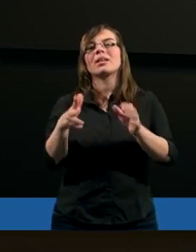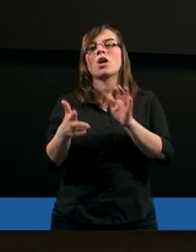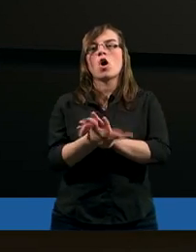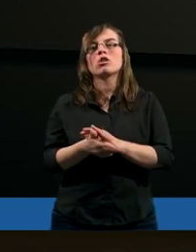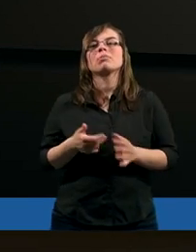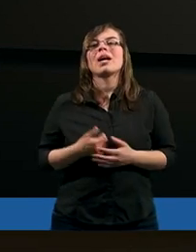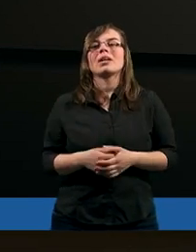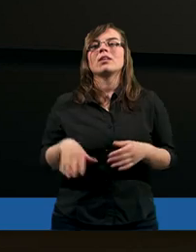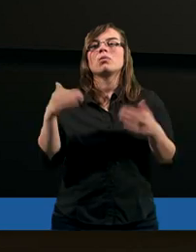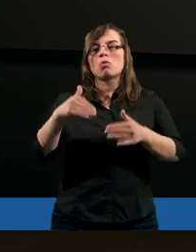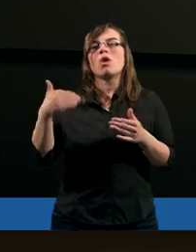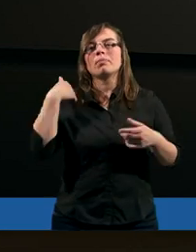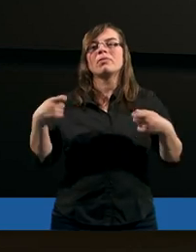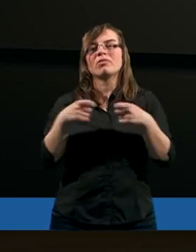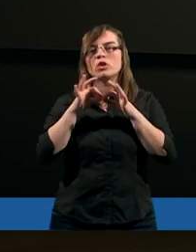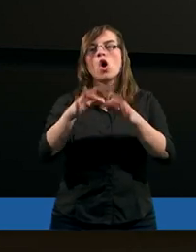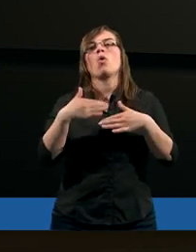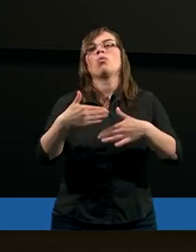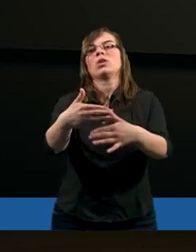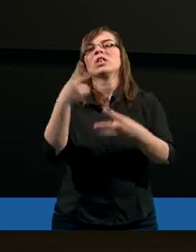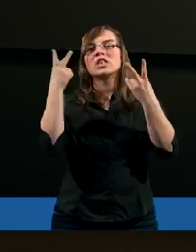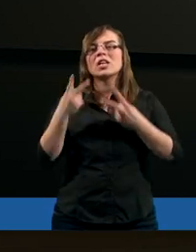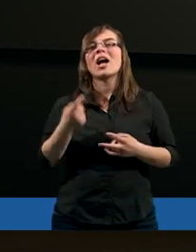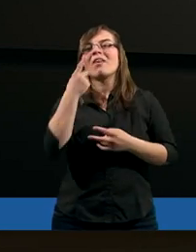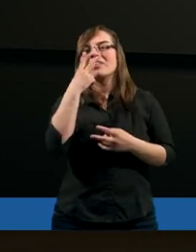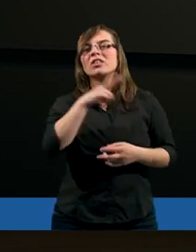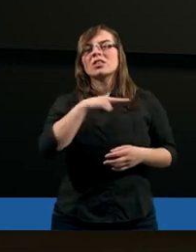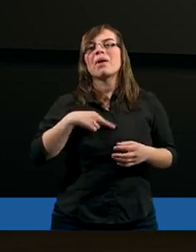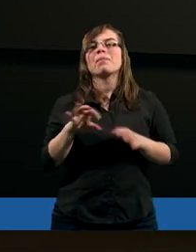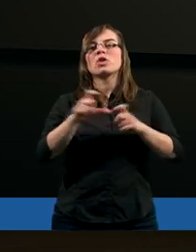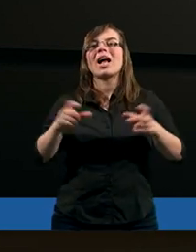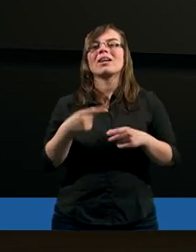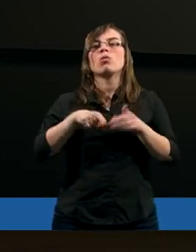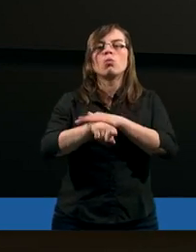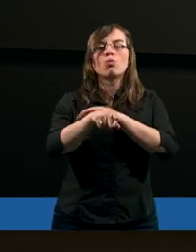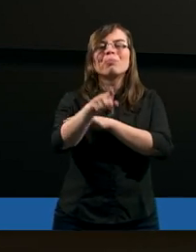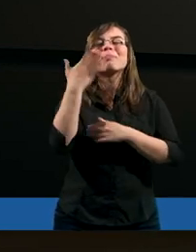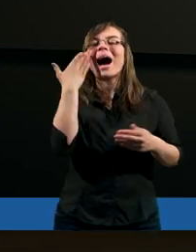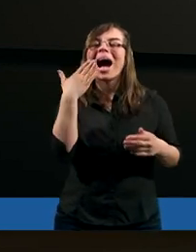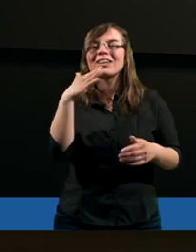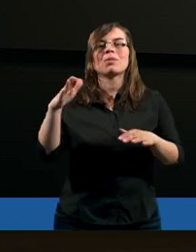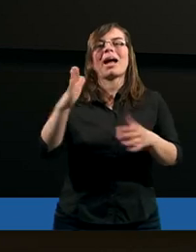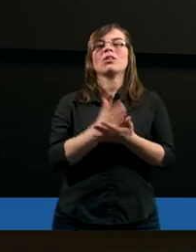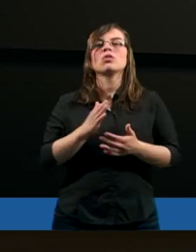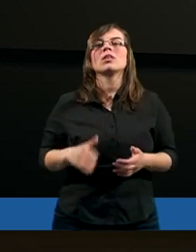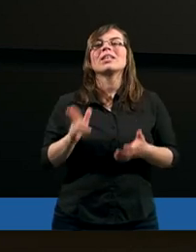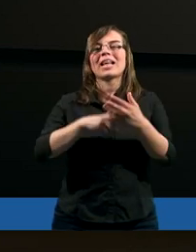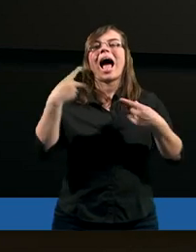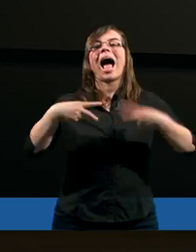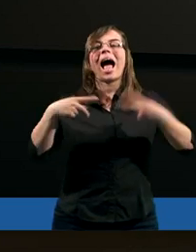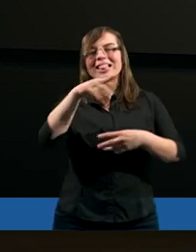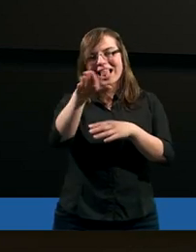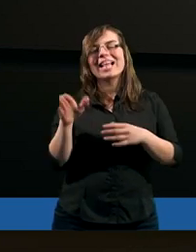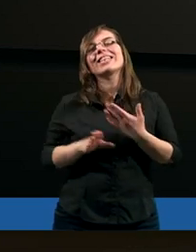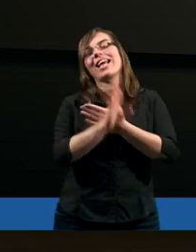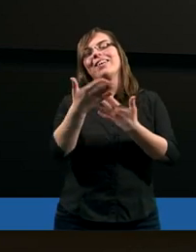piętnasty, osiemnasty, bo moglibyśmy w ciągu czytać, ale widzę, że czas nam umyka coraz bardziej na